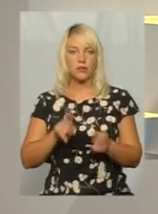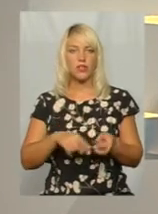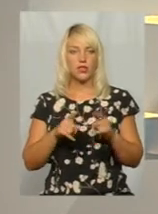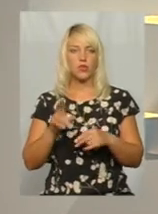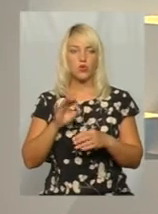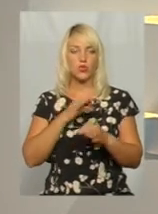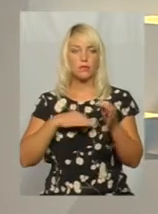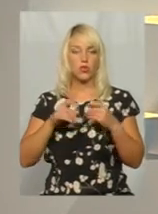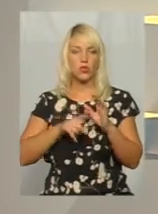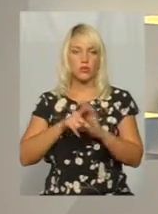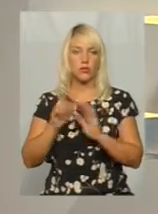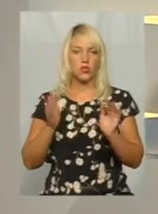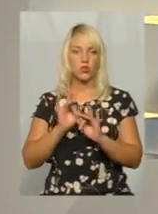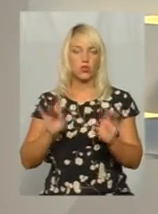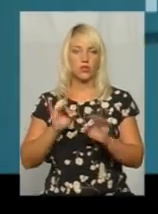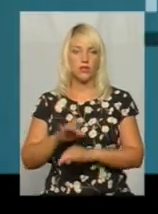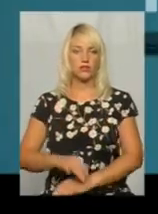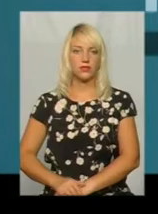спілкування та з першим сюжетом.